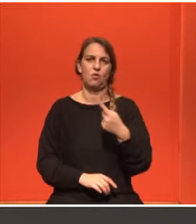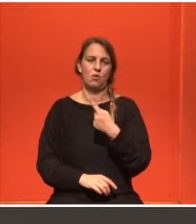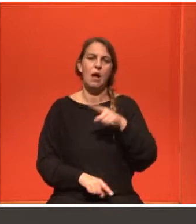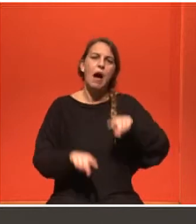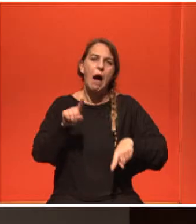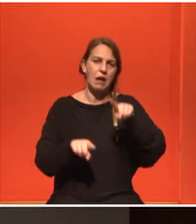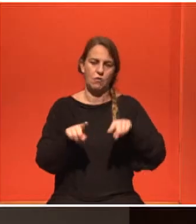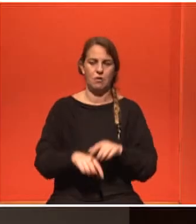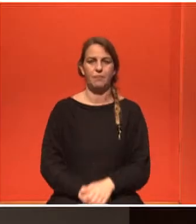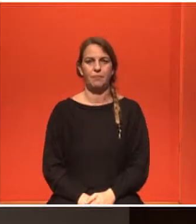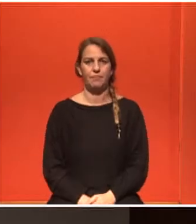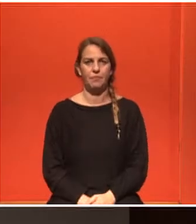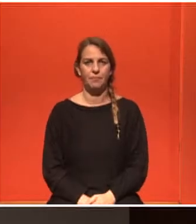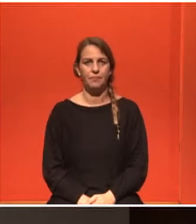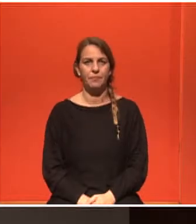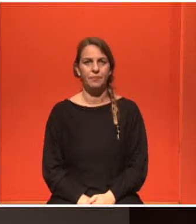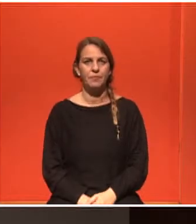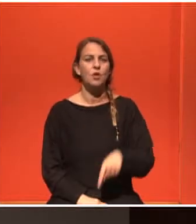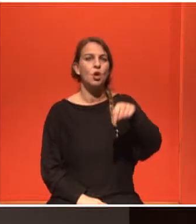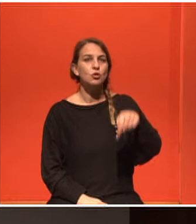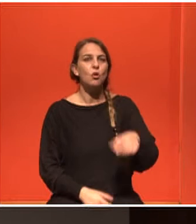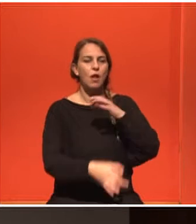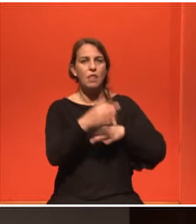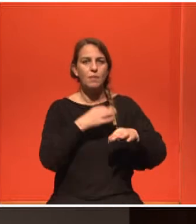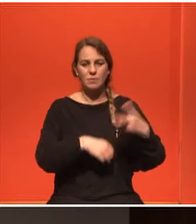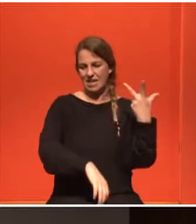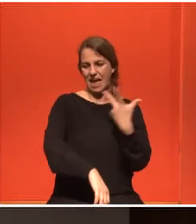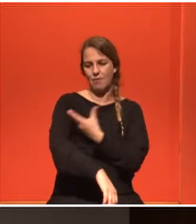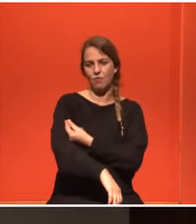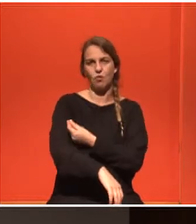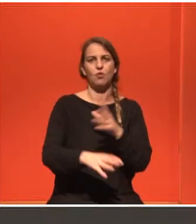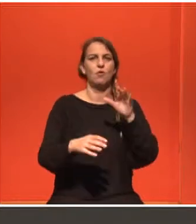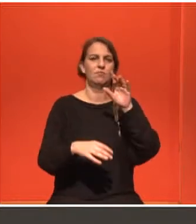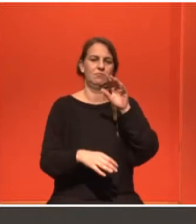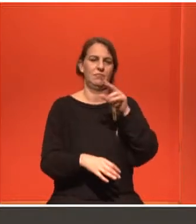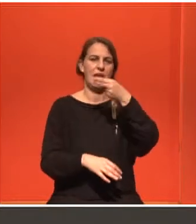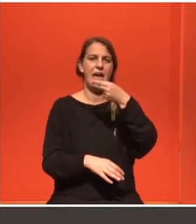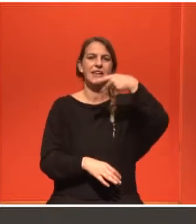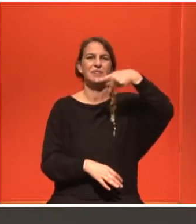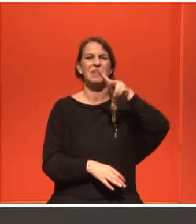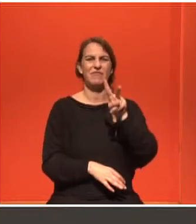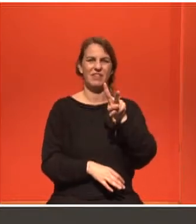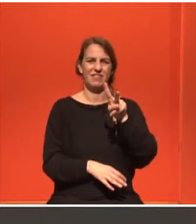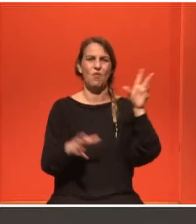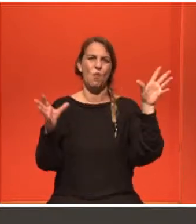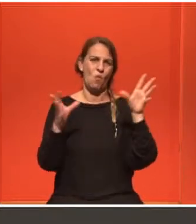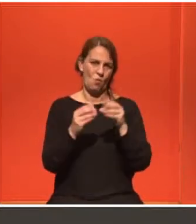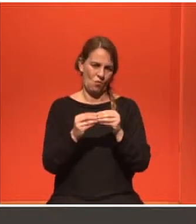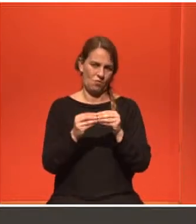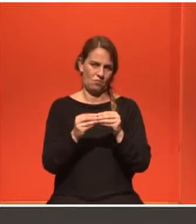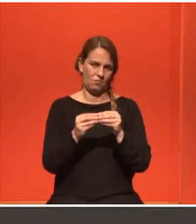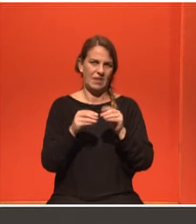Να μας πείτε και δύο λόγια για το εμβόλιο της πηβή για τις κόρες μας. Πότε να το κάνουνε, αν πρέπει να το κάνουνε.